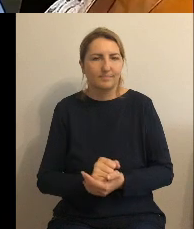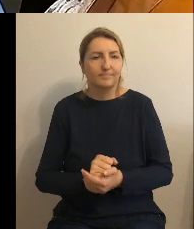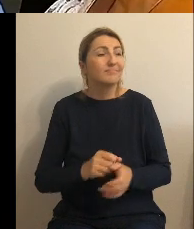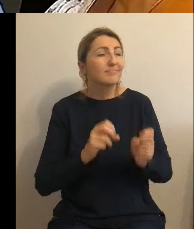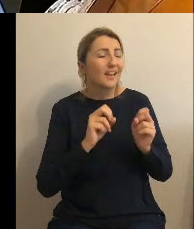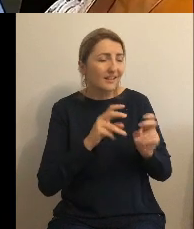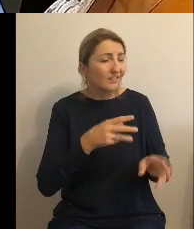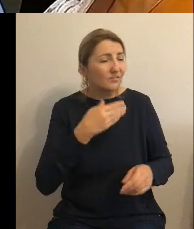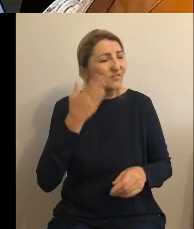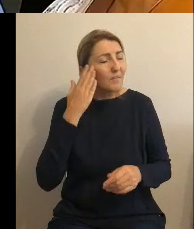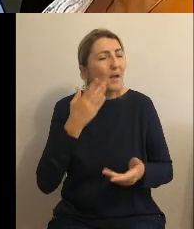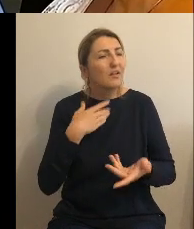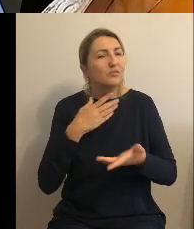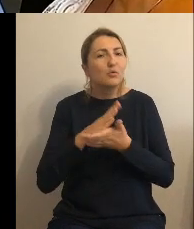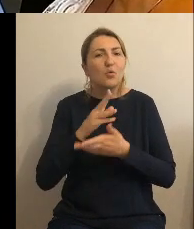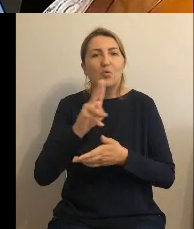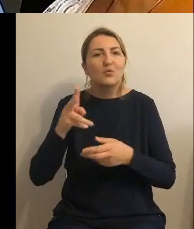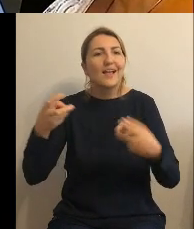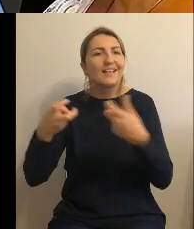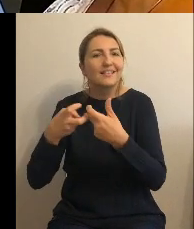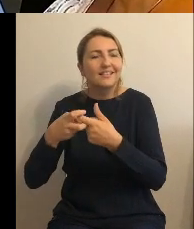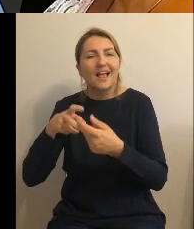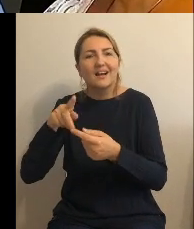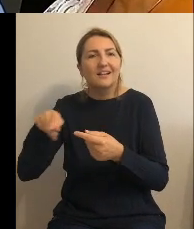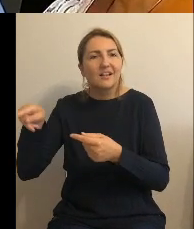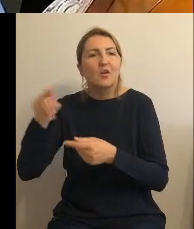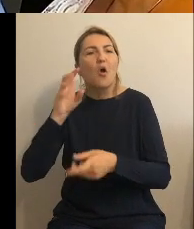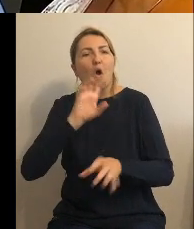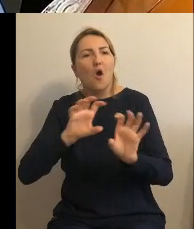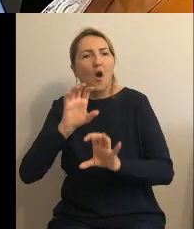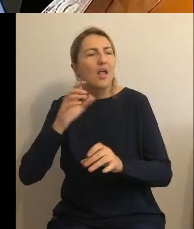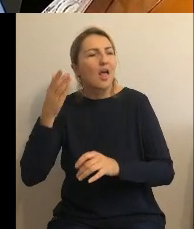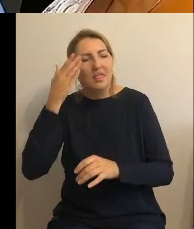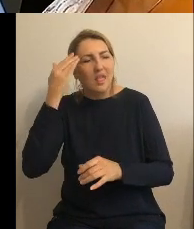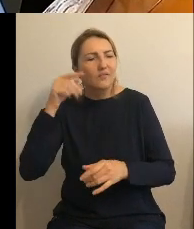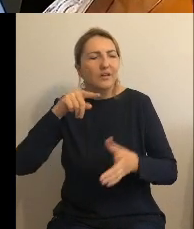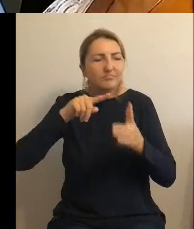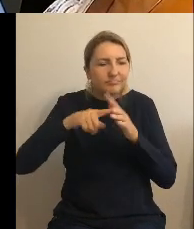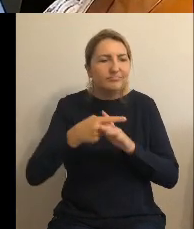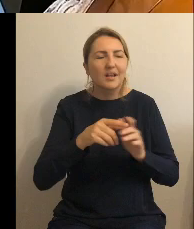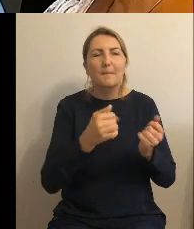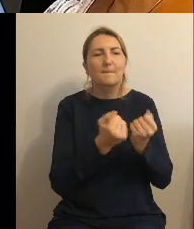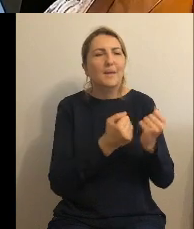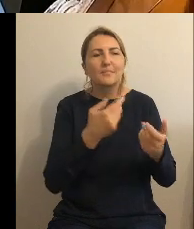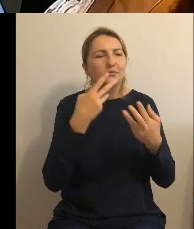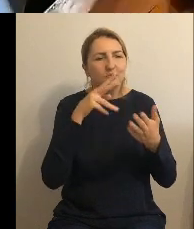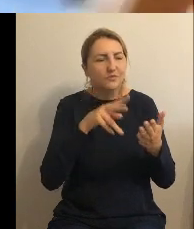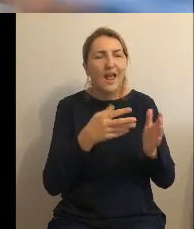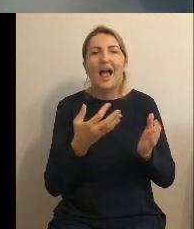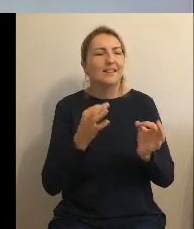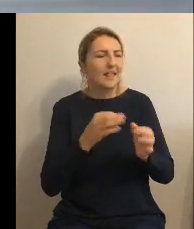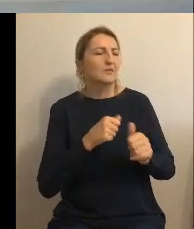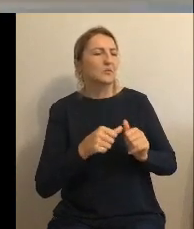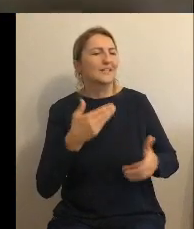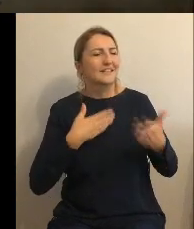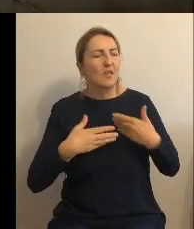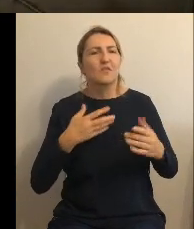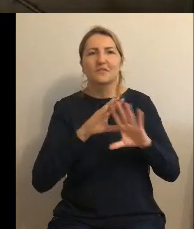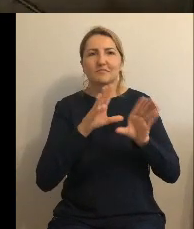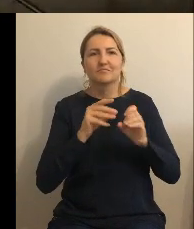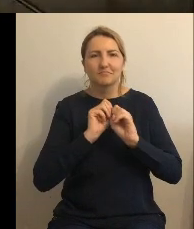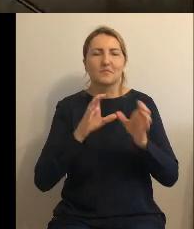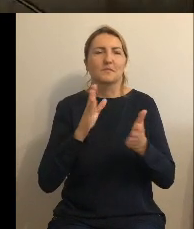dostępu do tego nie mają. Nikt nie chodzi i nie czyta. Także teraz jestem zadowolony i bardzo dziękuję. Znaczy się u nas co roku